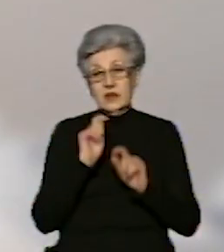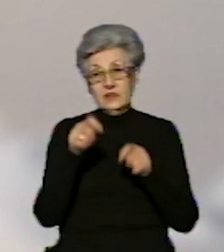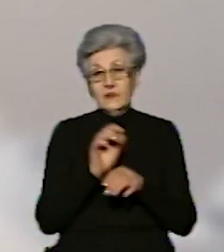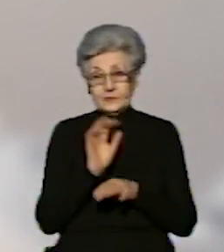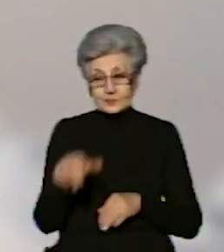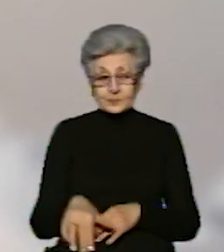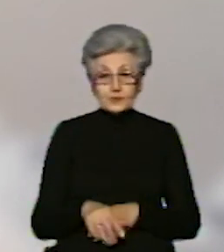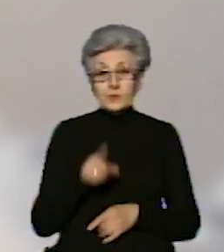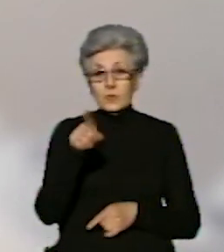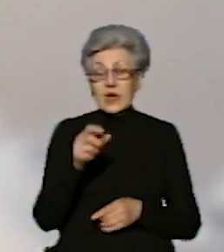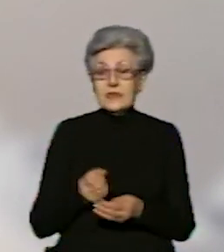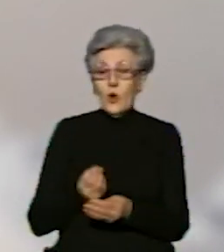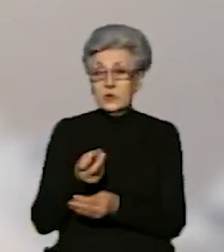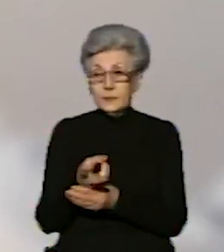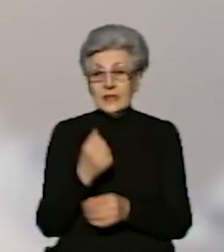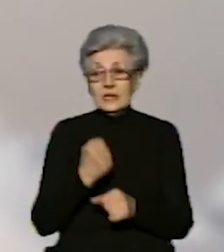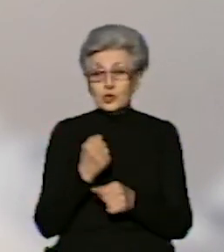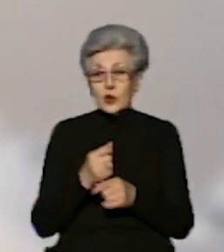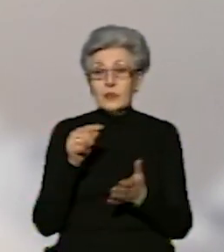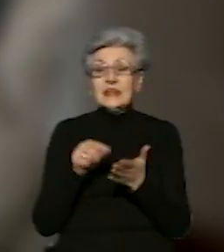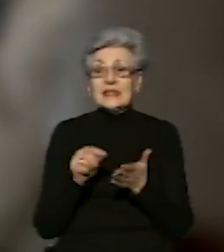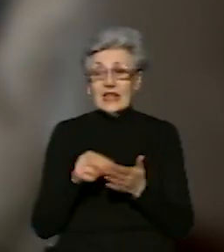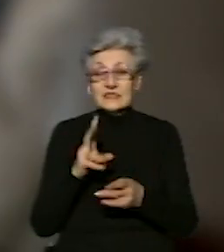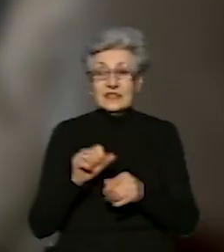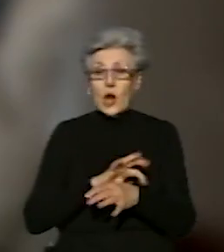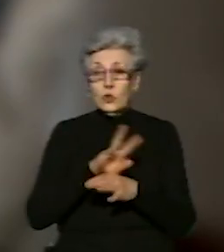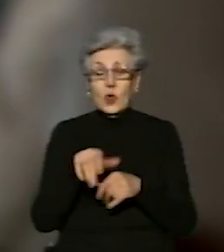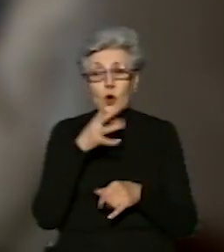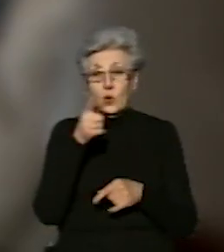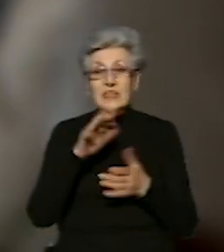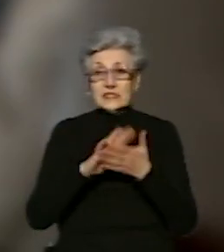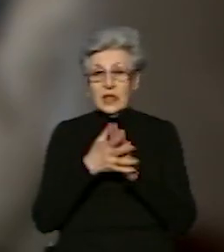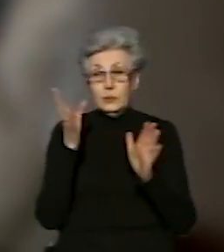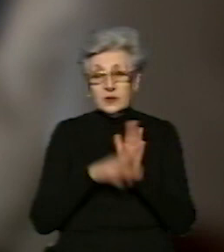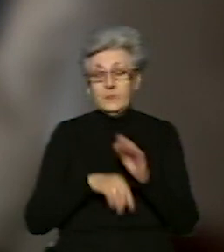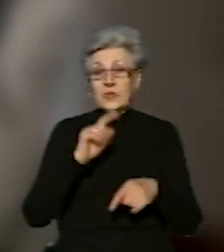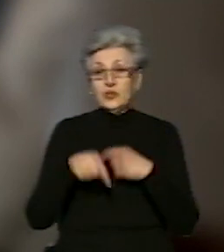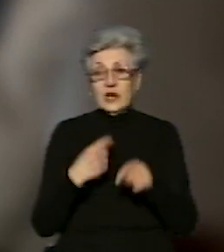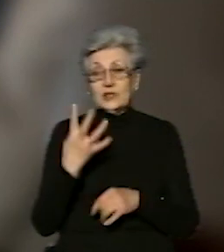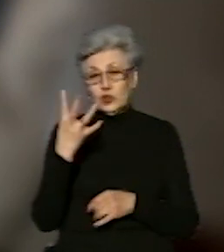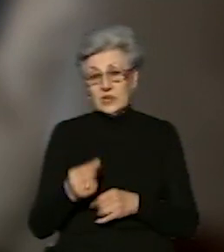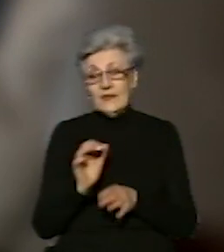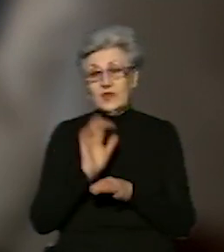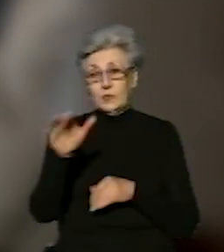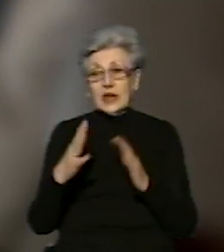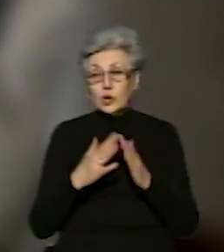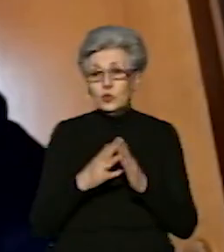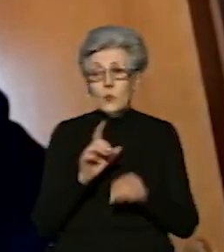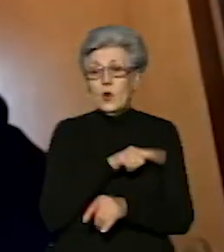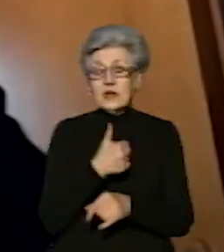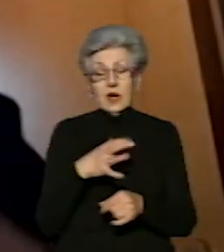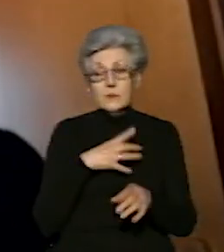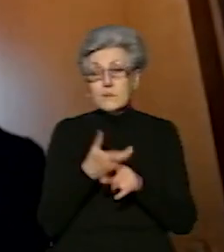Ірина госпіталізувала та зробила тест на коронавірус, коли її стан погіршився. Втім, вже за чотири дні відправили додому, полікарня була переповнена.